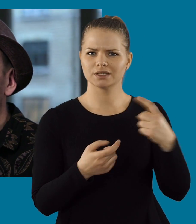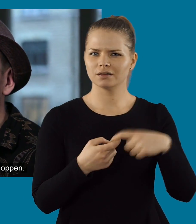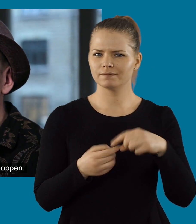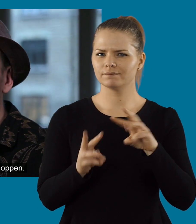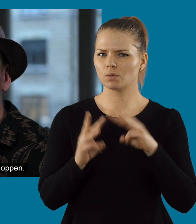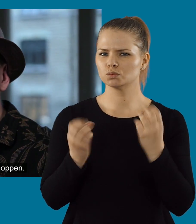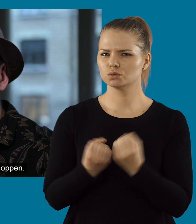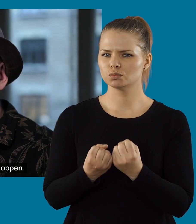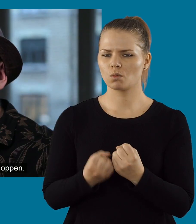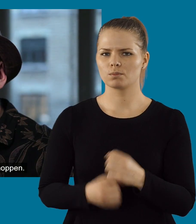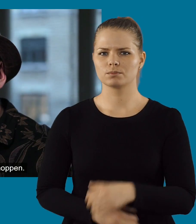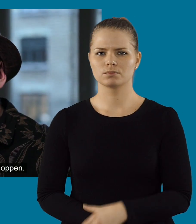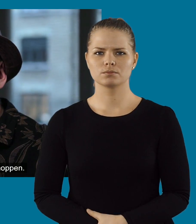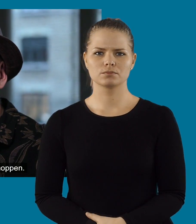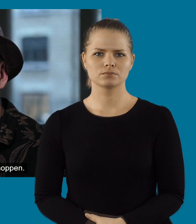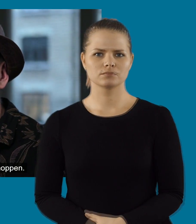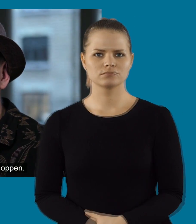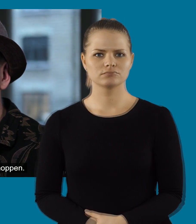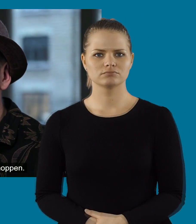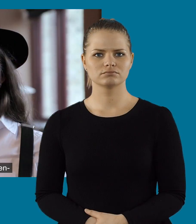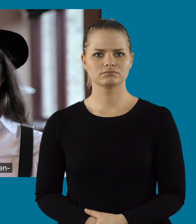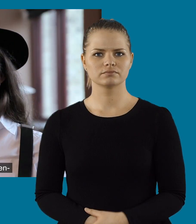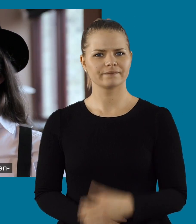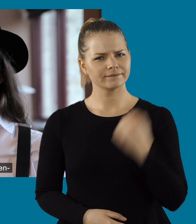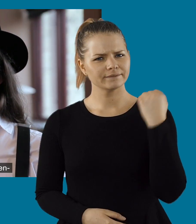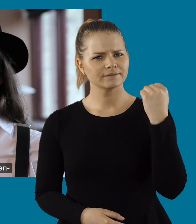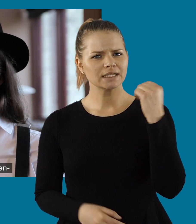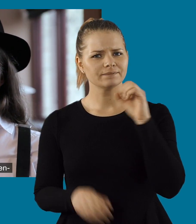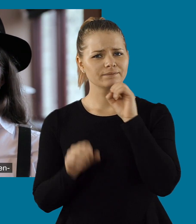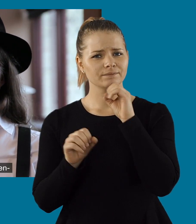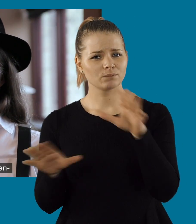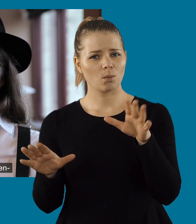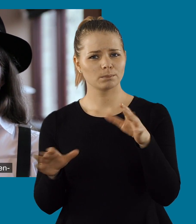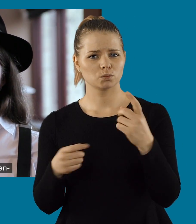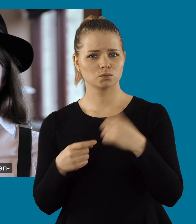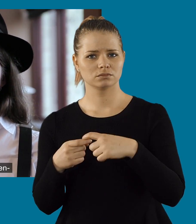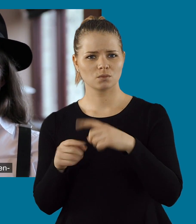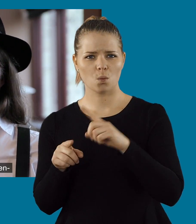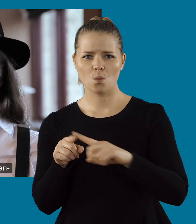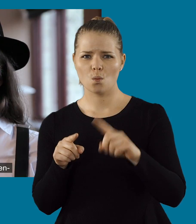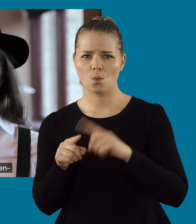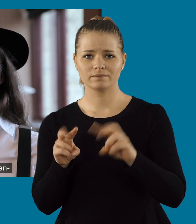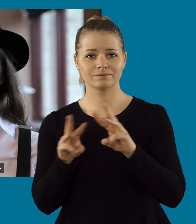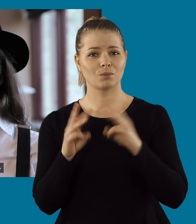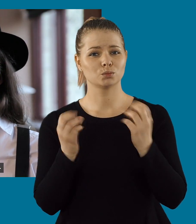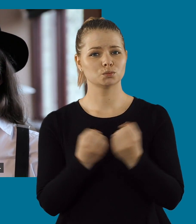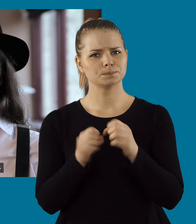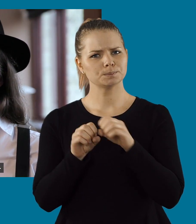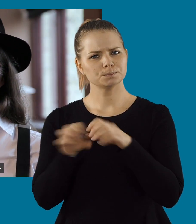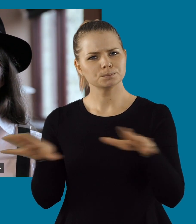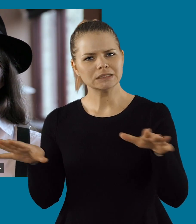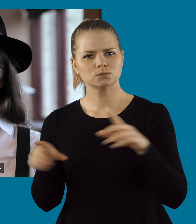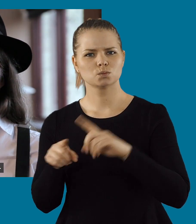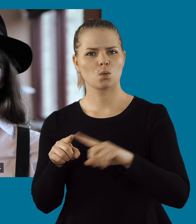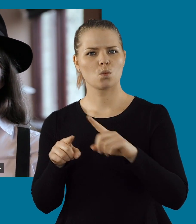vad den går ut på syftet med workshopen också. Dels så är det ju viktigt att informationen kring